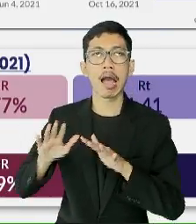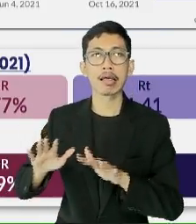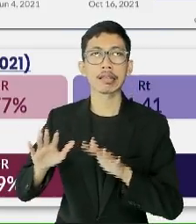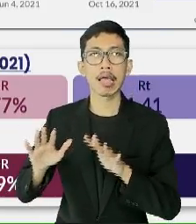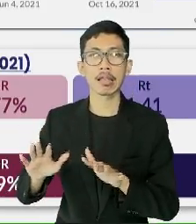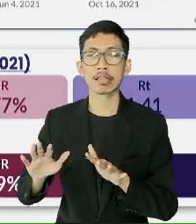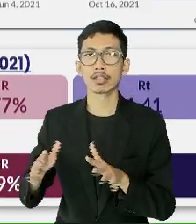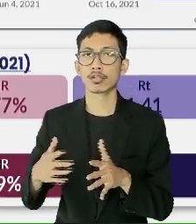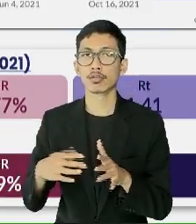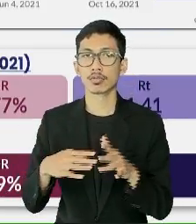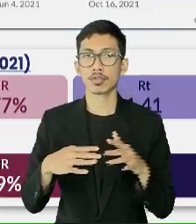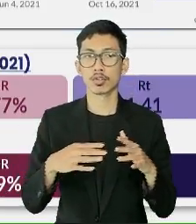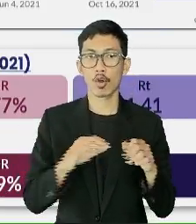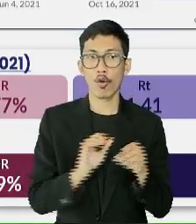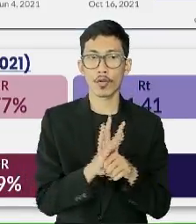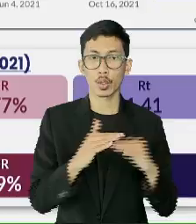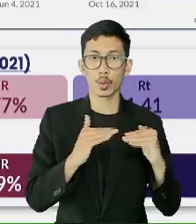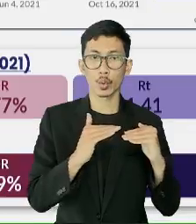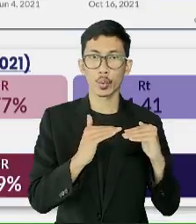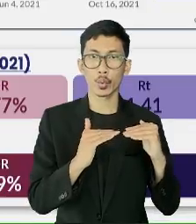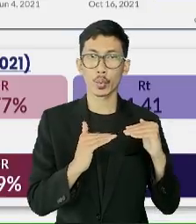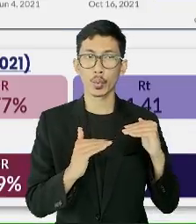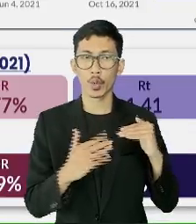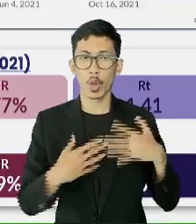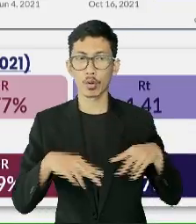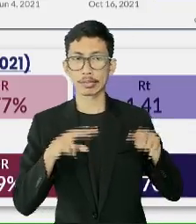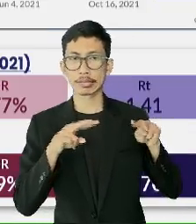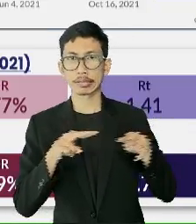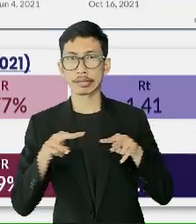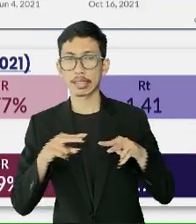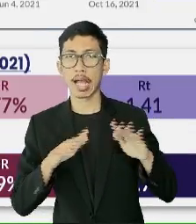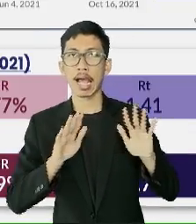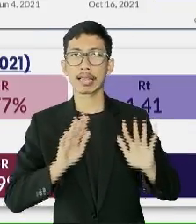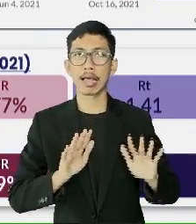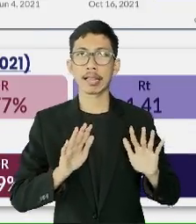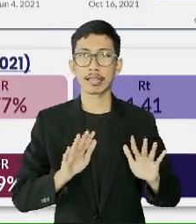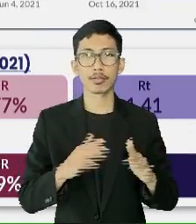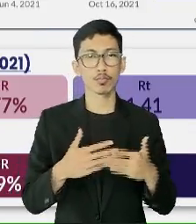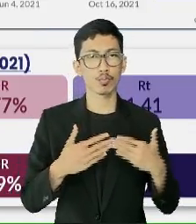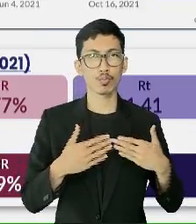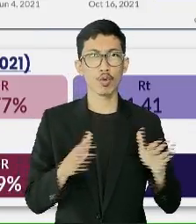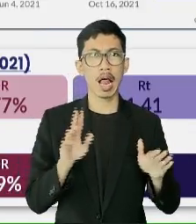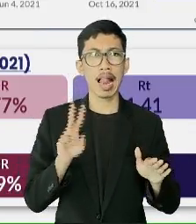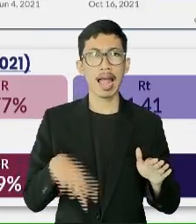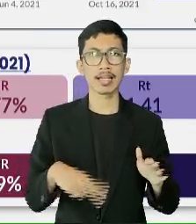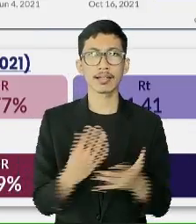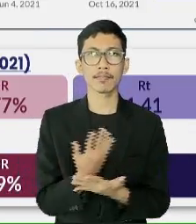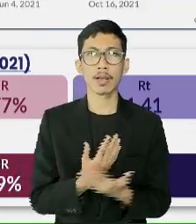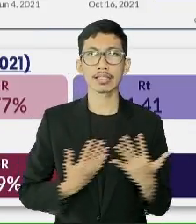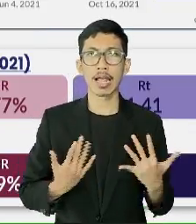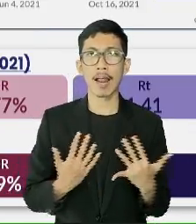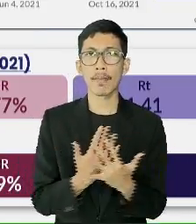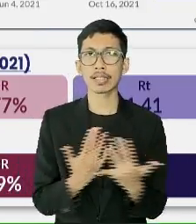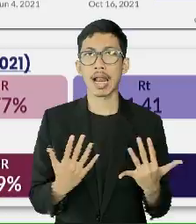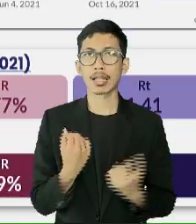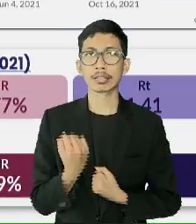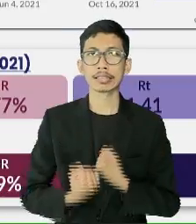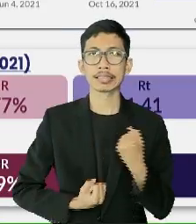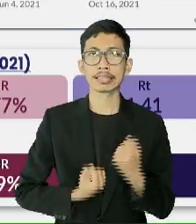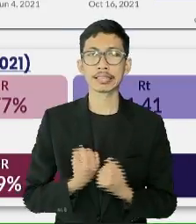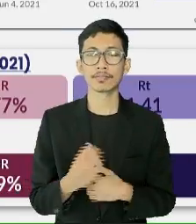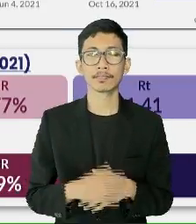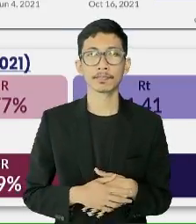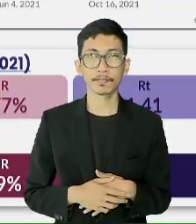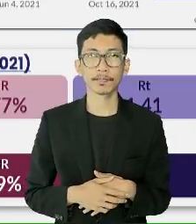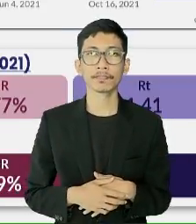penurunan kasus yang terjadi, terutama dalam hal pembukaan aktivitas masyarakat. Berbagai upaya telah